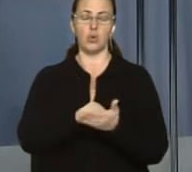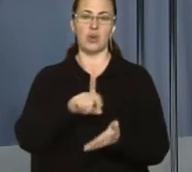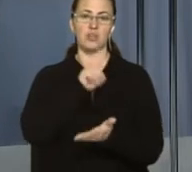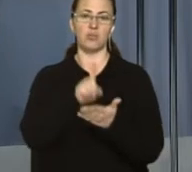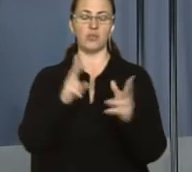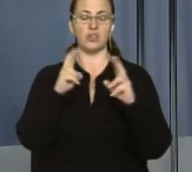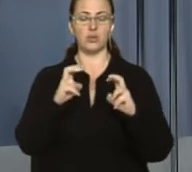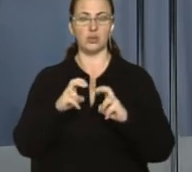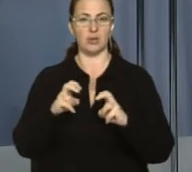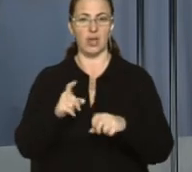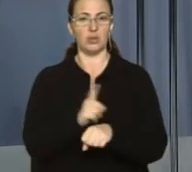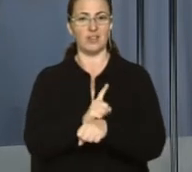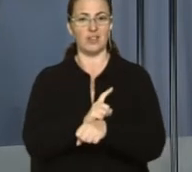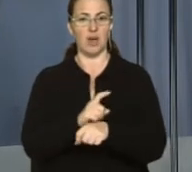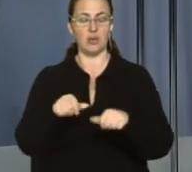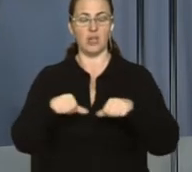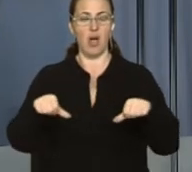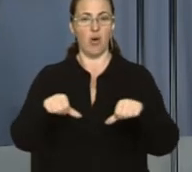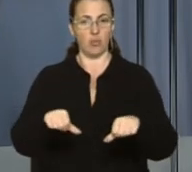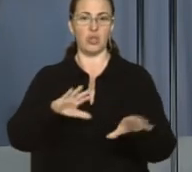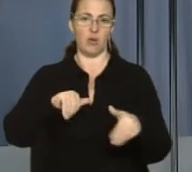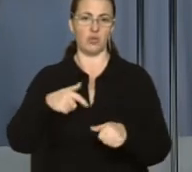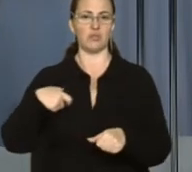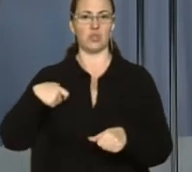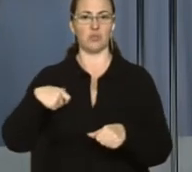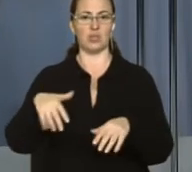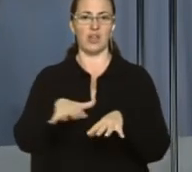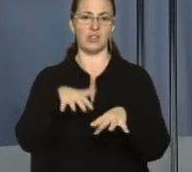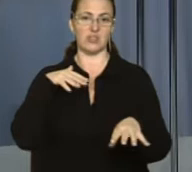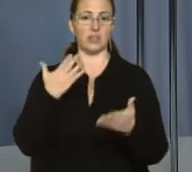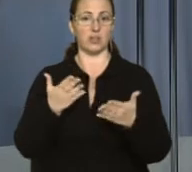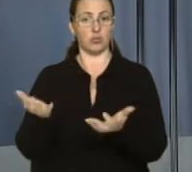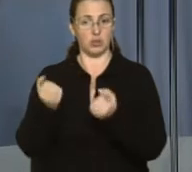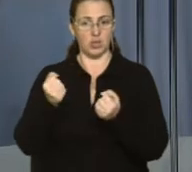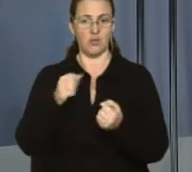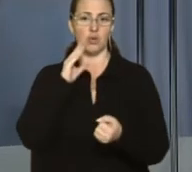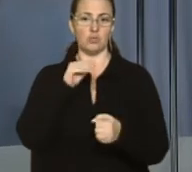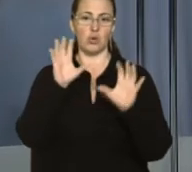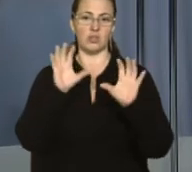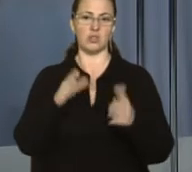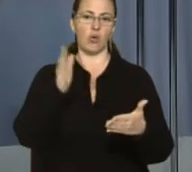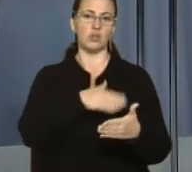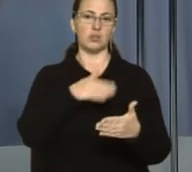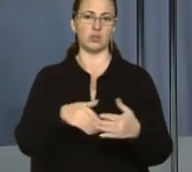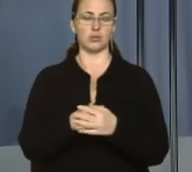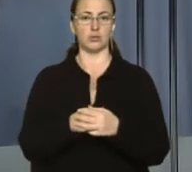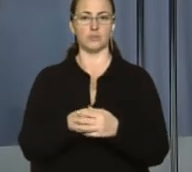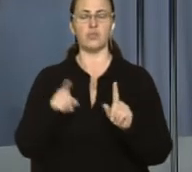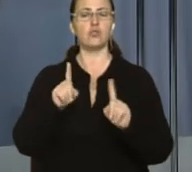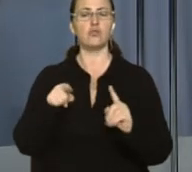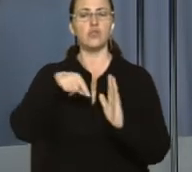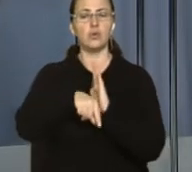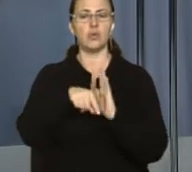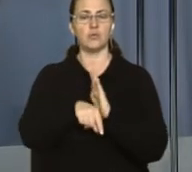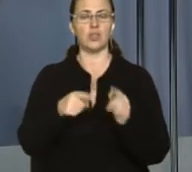комітет та потім депутати у залі. Якщо їх підтримають, мовний закон буде скасовано. Що ж передбачає ухвалений